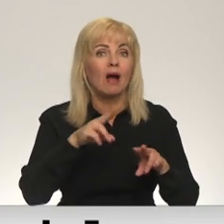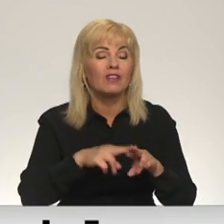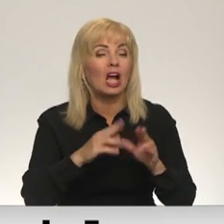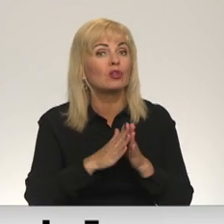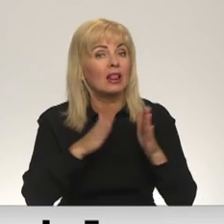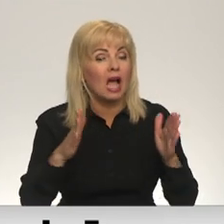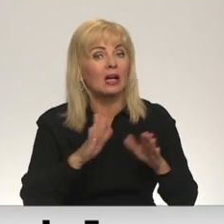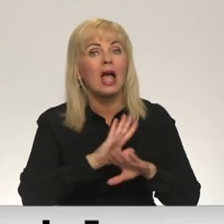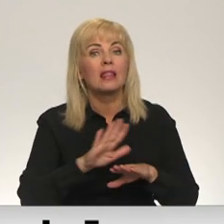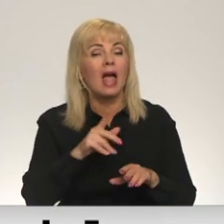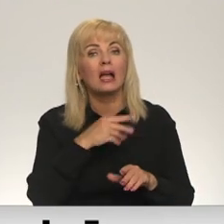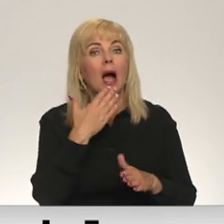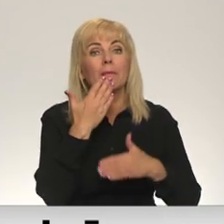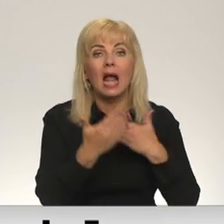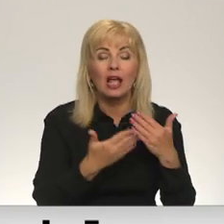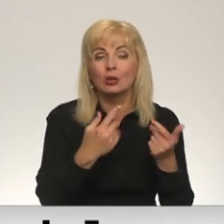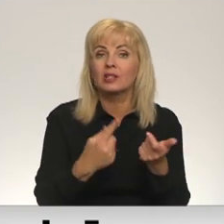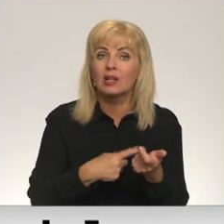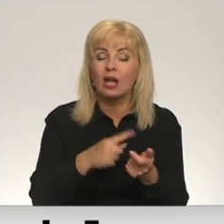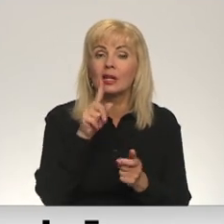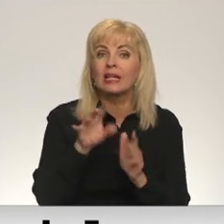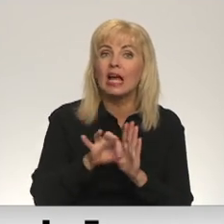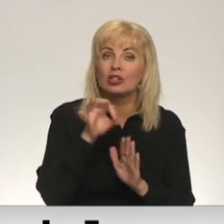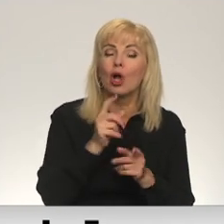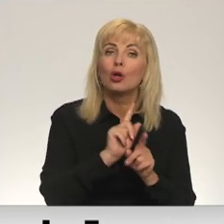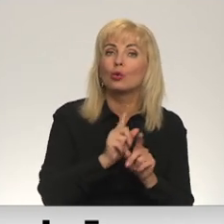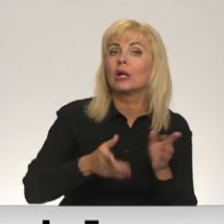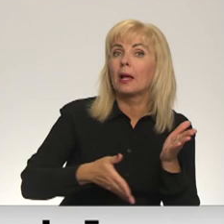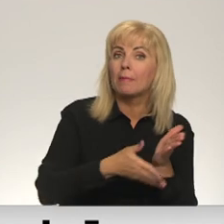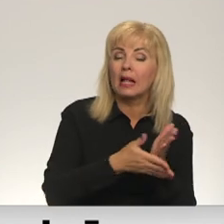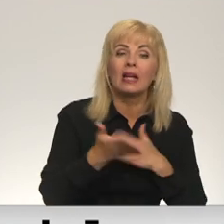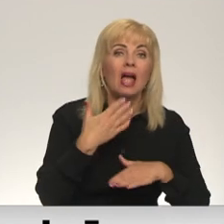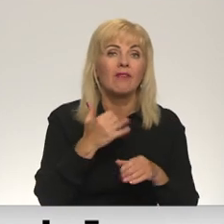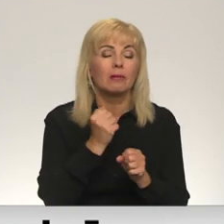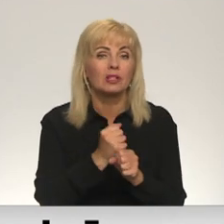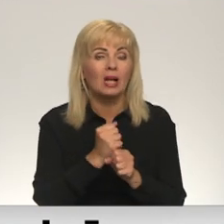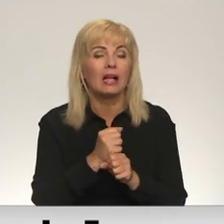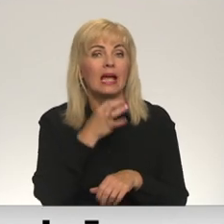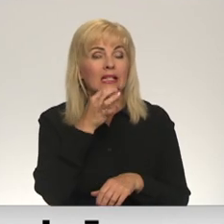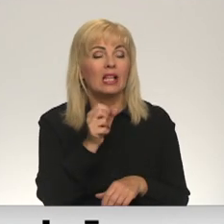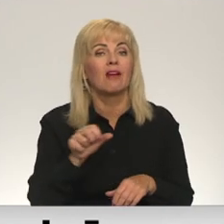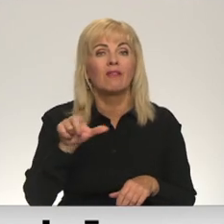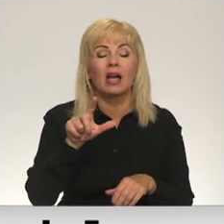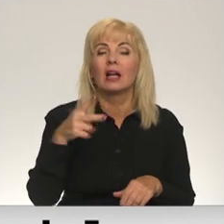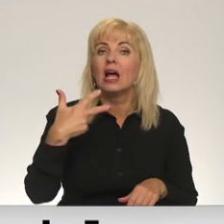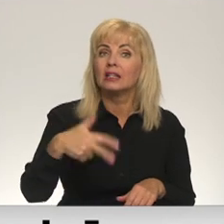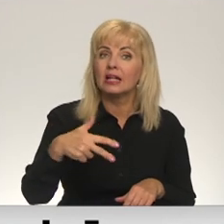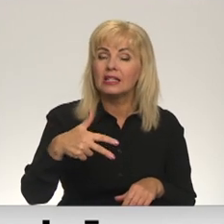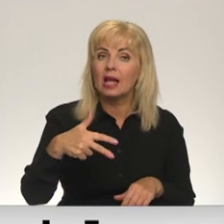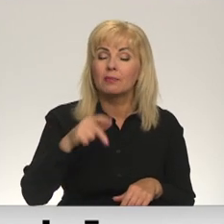lielāks nekā pretendentu skaits. Izņēmumas esot skolotāju palīgi, kur vēlms strādāt izteikušas vairāk nekā 30